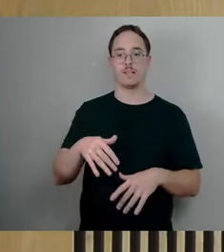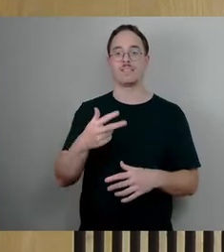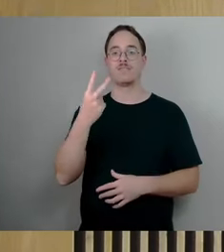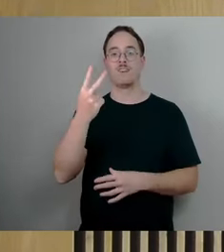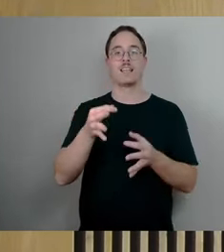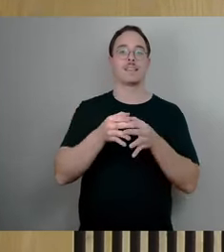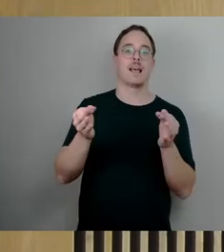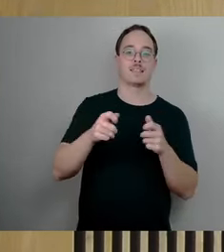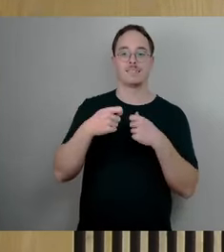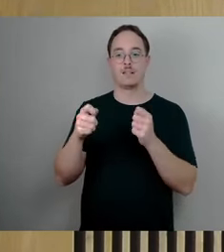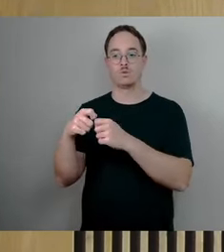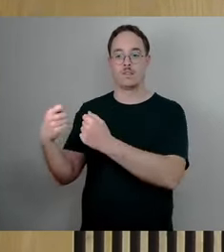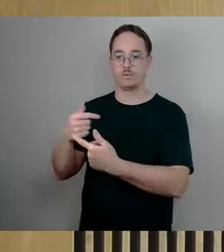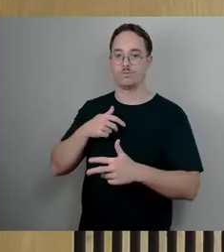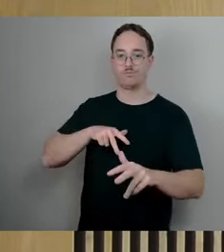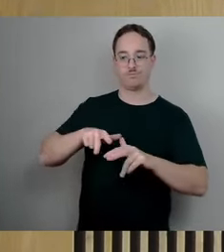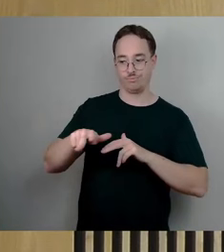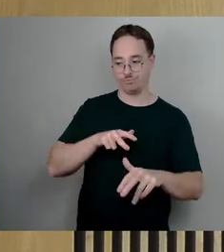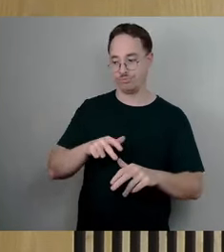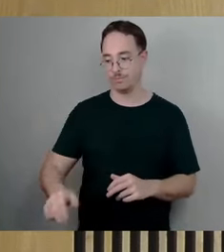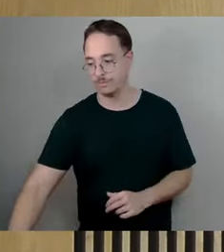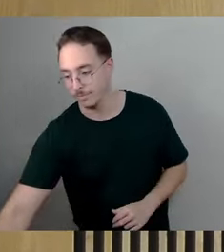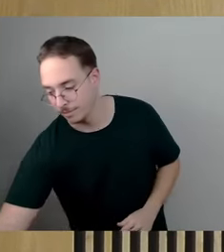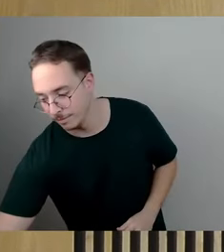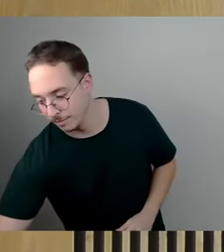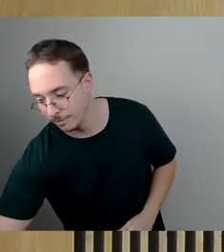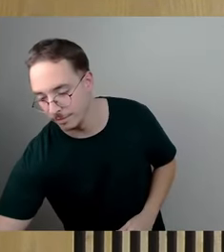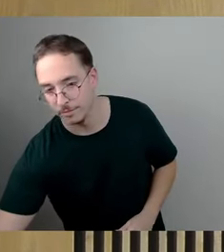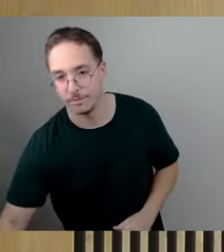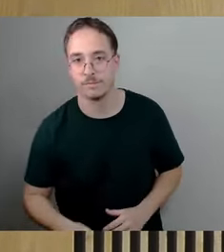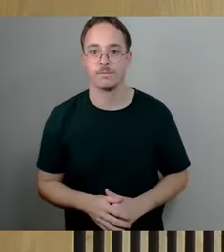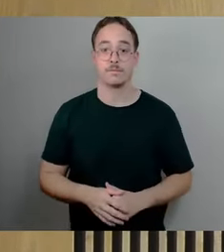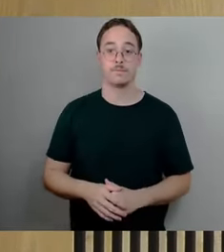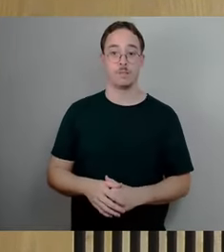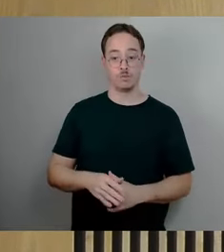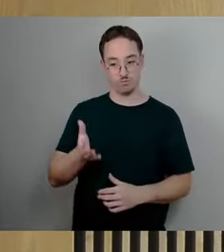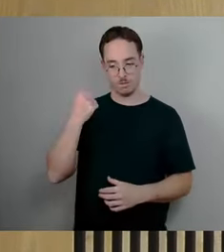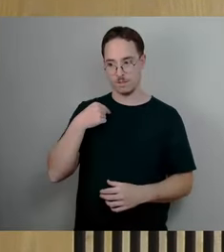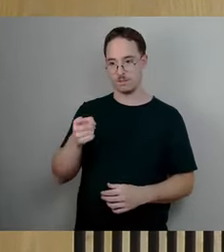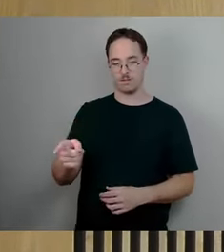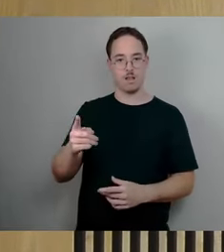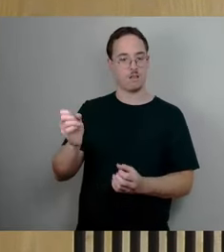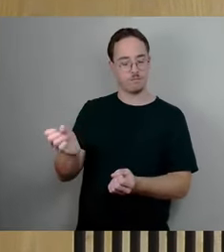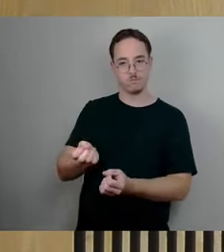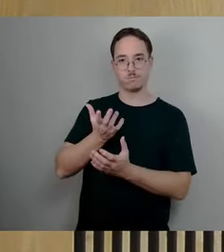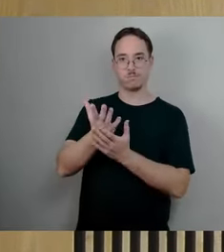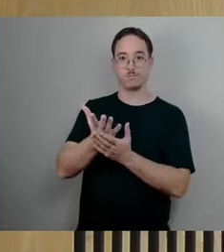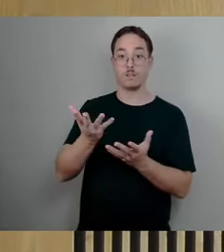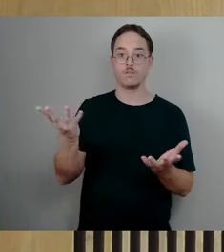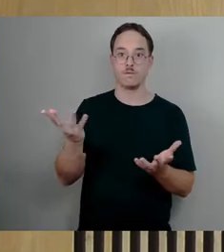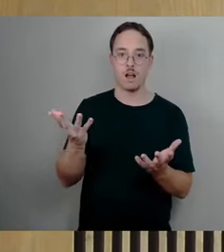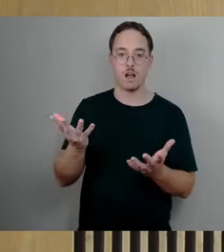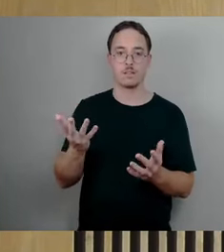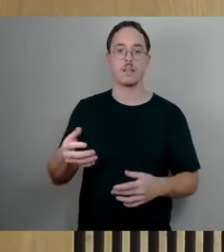kamen, die uns alle überrascht hat, nämlich, dass Dresden aus dem Bundesprogramm Kulturinvest sage und schreibe 15